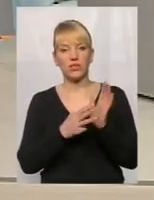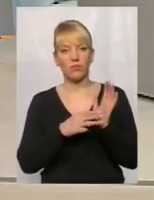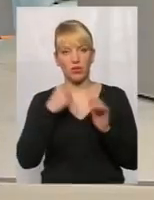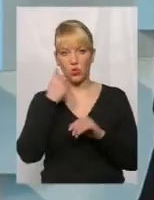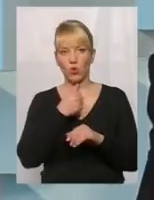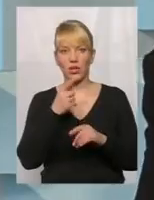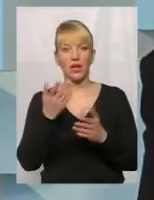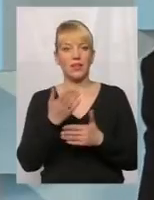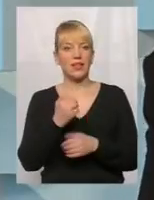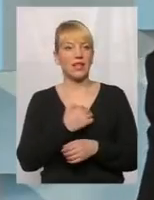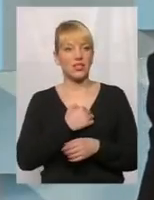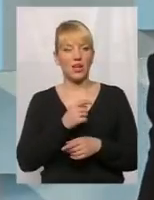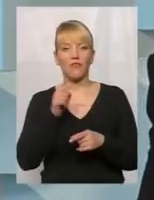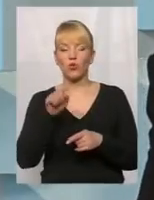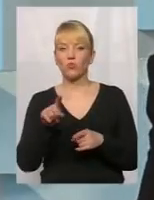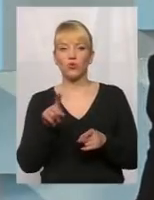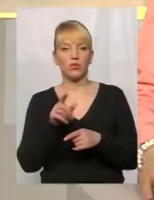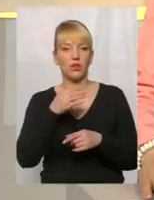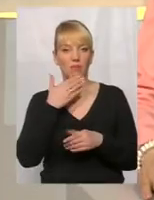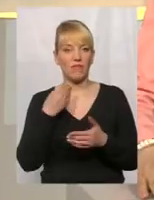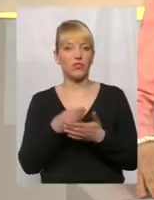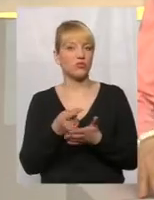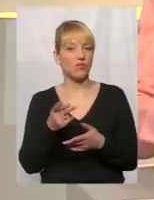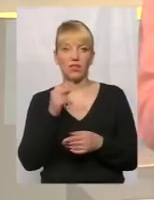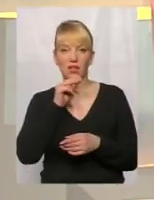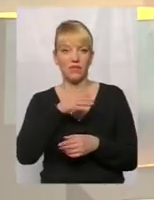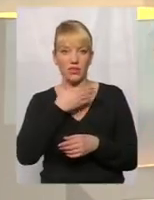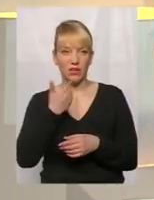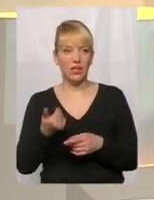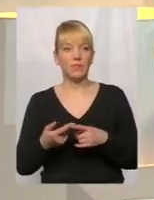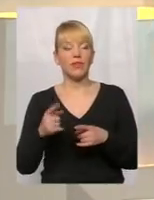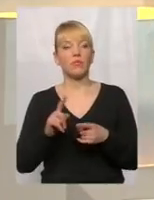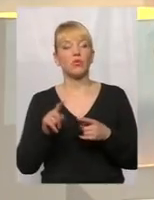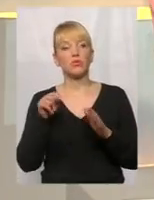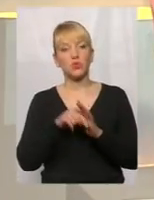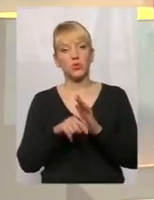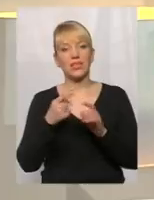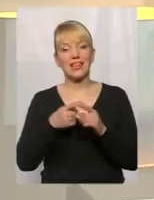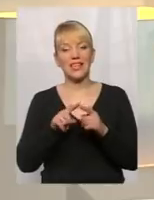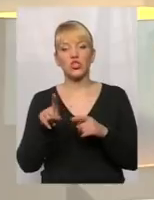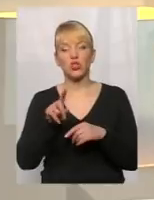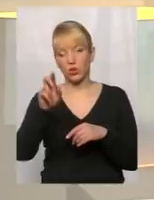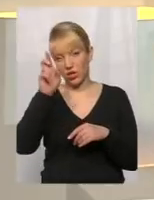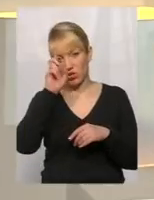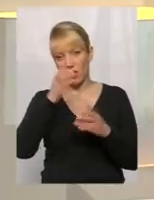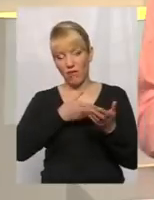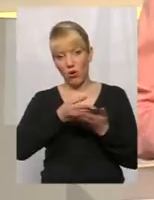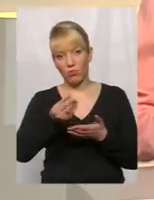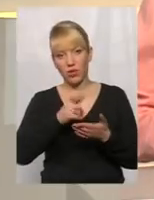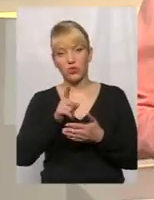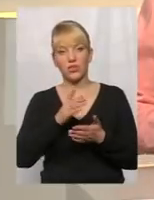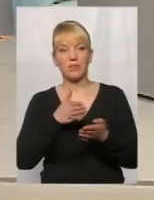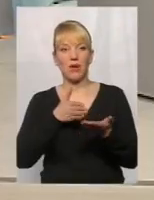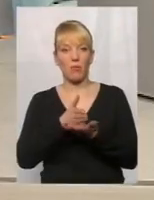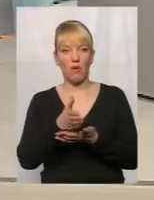що немає фінансування, таку категорію дітей зараз... Тобто, по суті, це те, що раніше держава оплачувала, спрямовувала кошти,